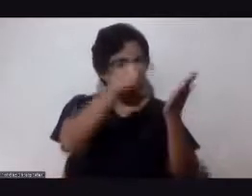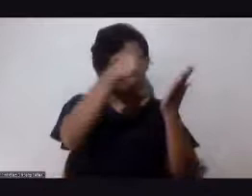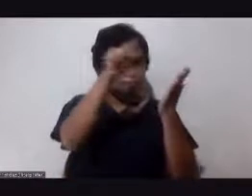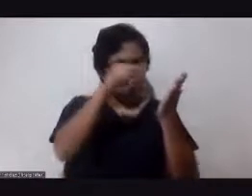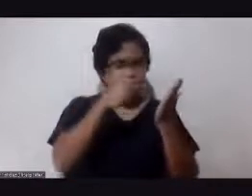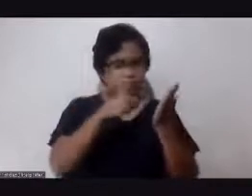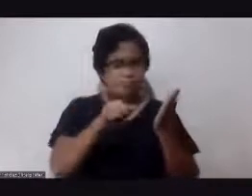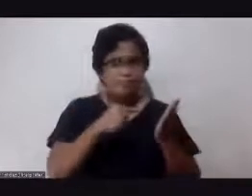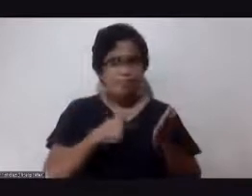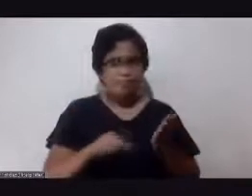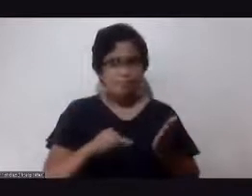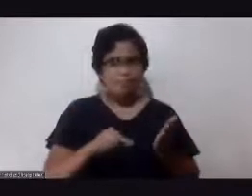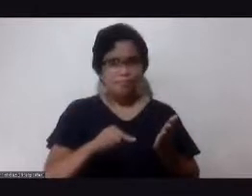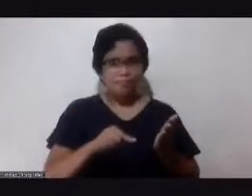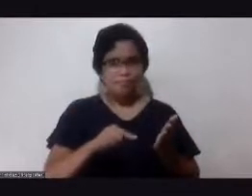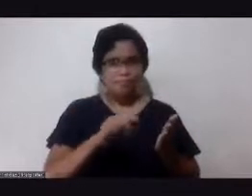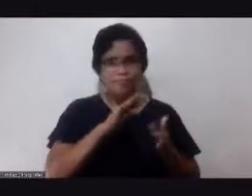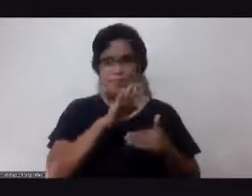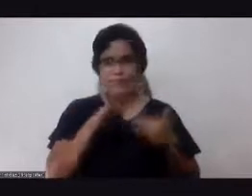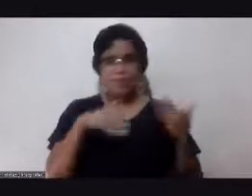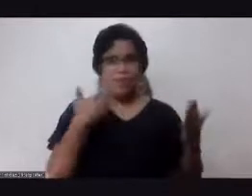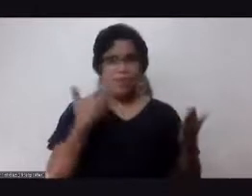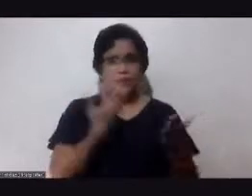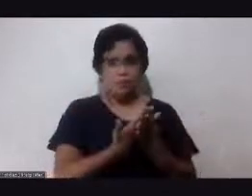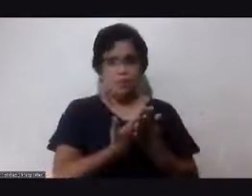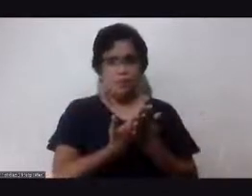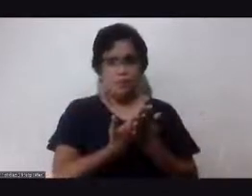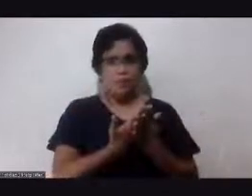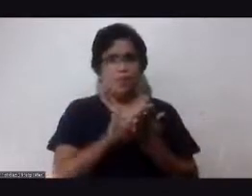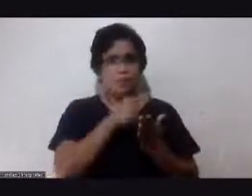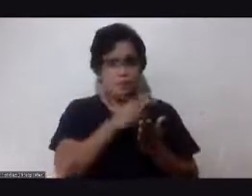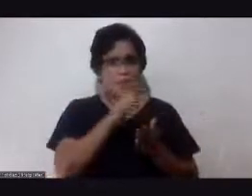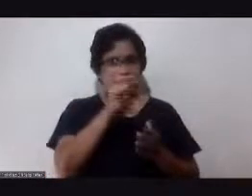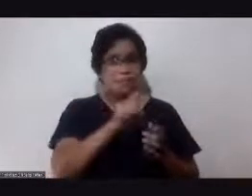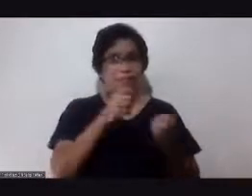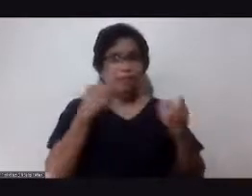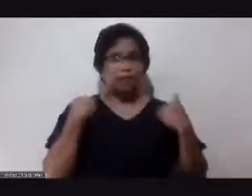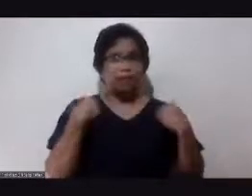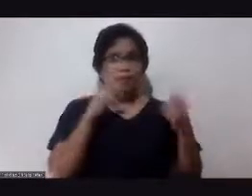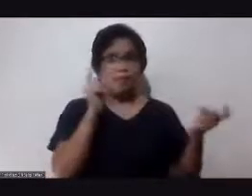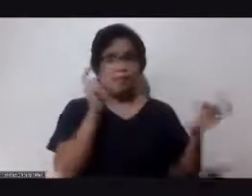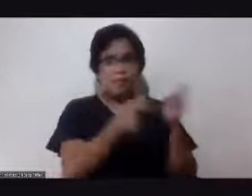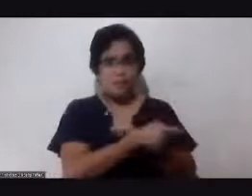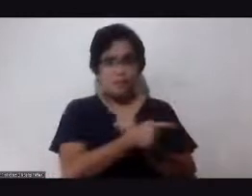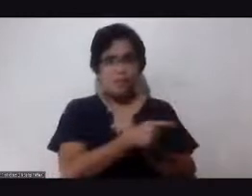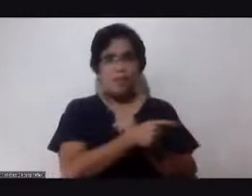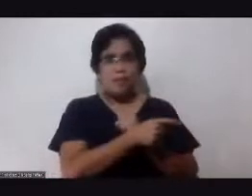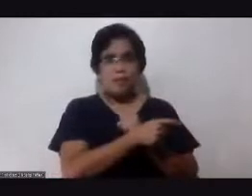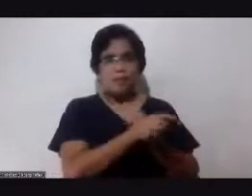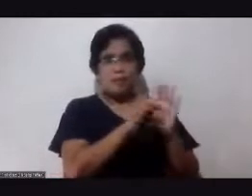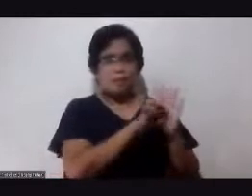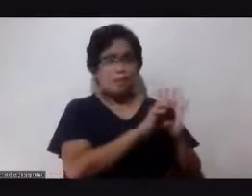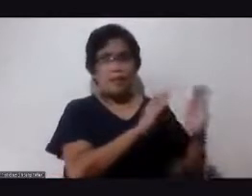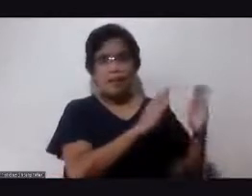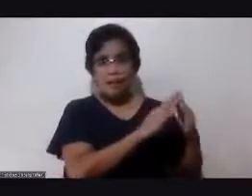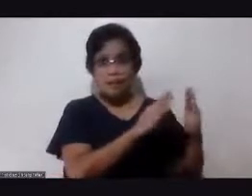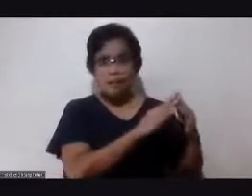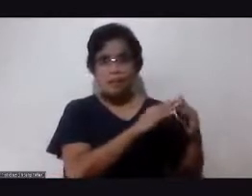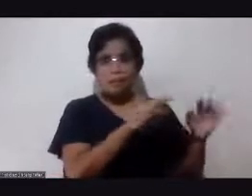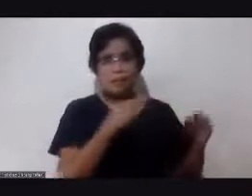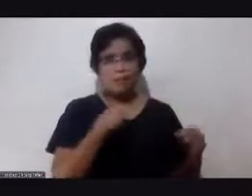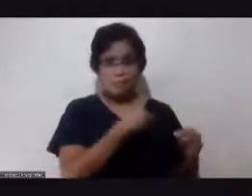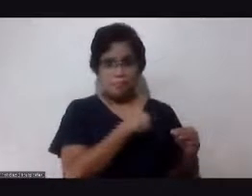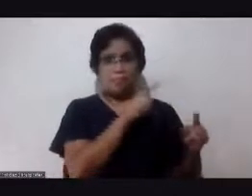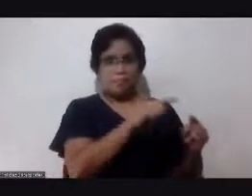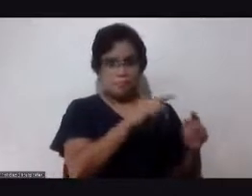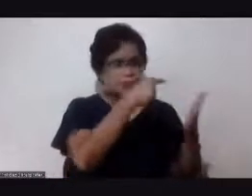yung pong ating buong kabahayan ay magkakaroon ng pagbabago, gayon din ang ating pamayanan. Ganon klase. sa atin po magsisimula. Hindi